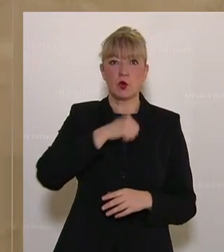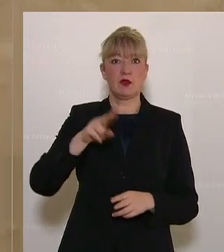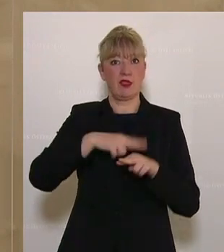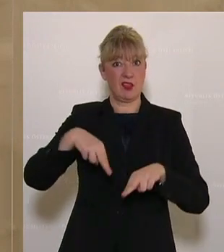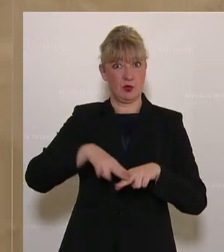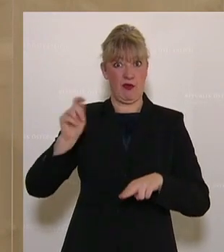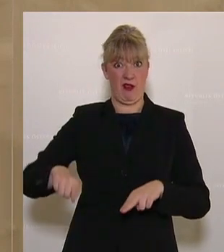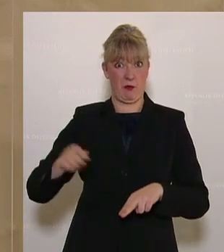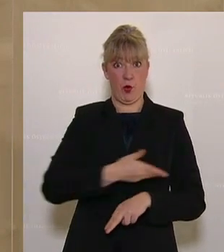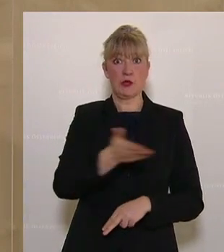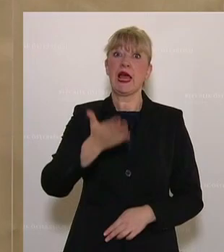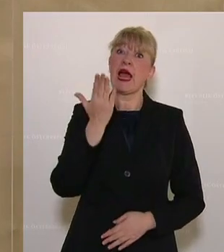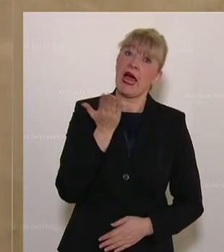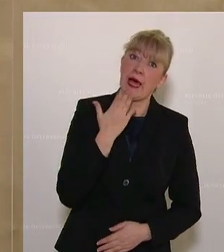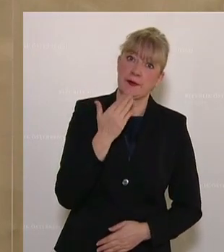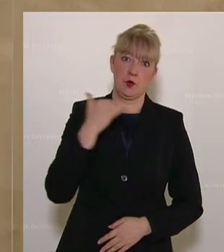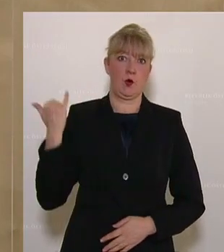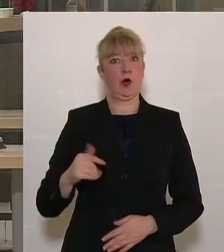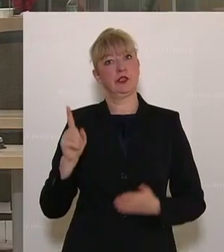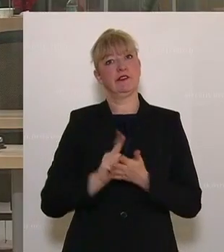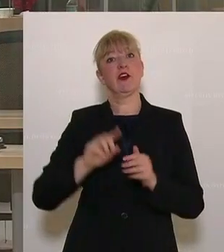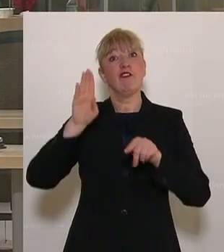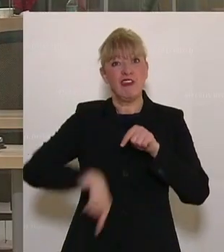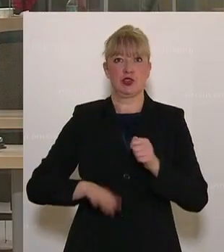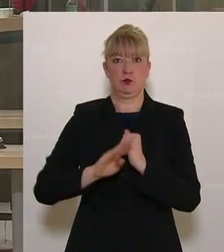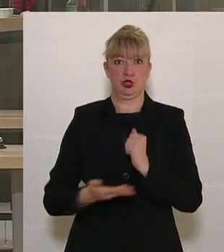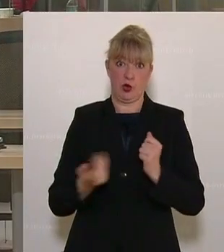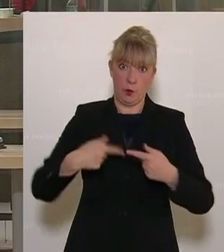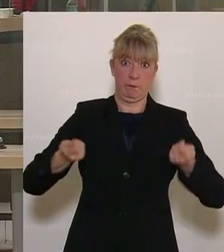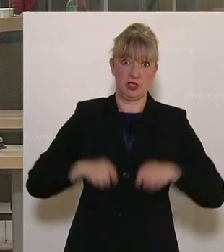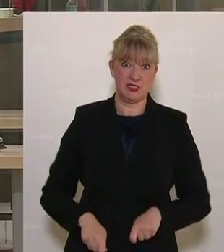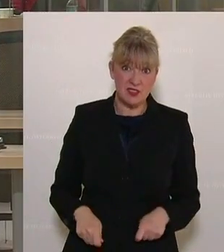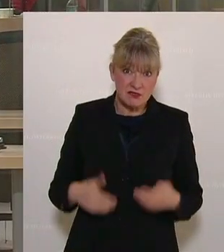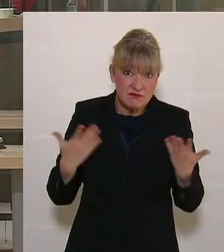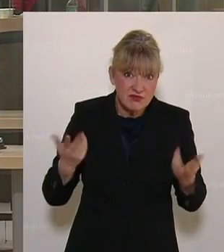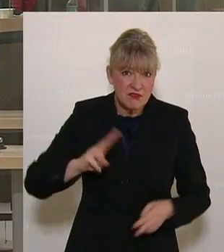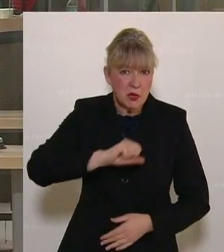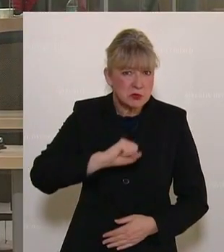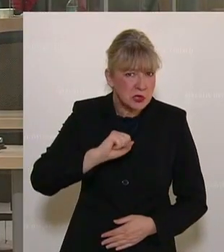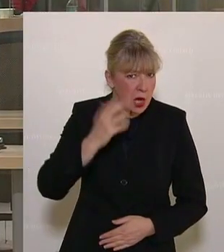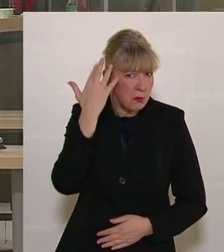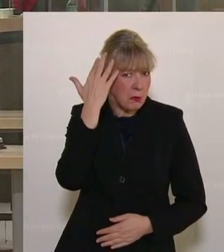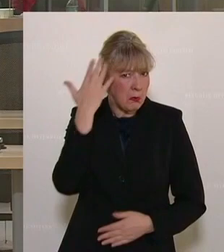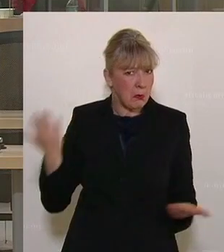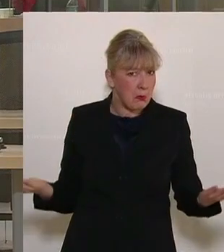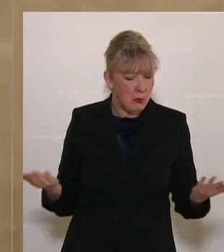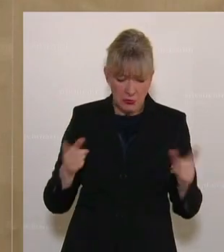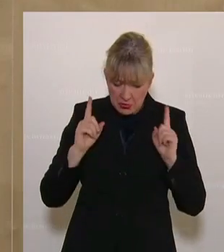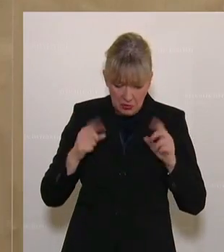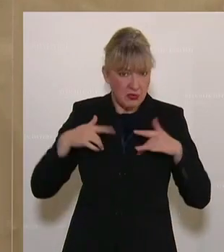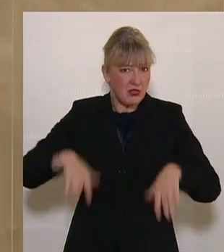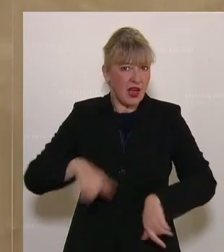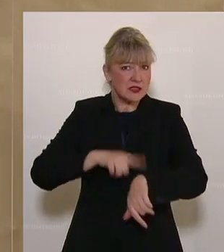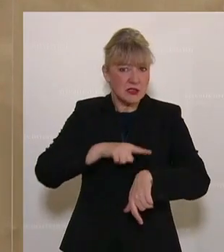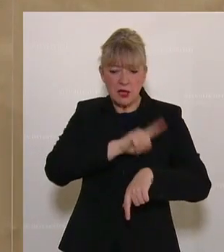also heute bewusst wieder ein falsches Budget beschließen. Warum diese Eile? Wir hätten uns die Zeit bis